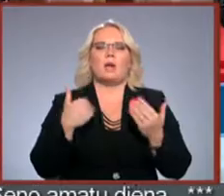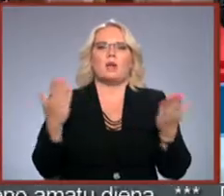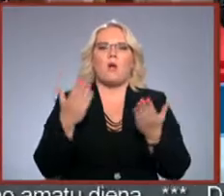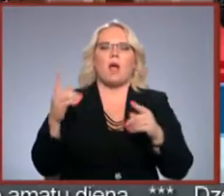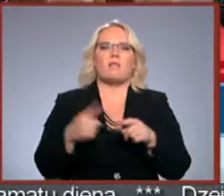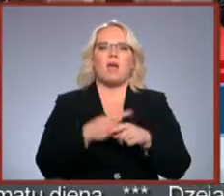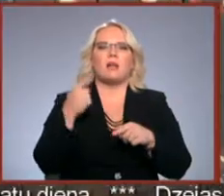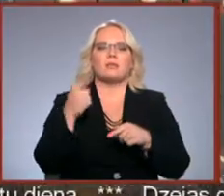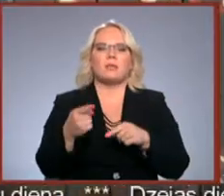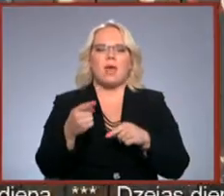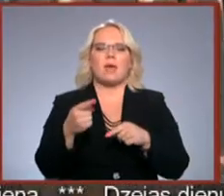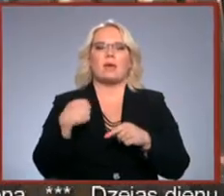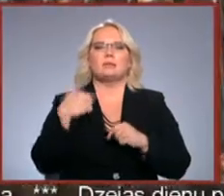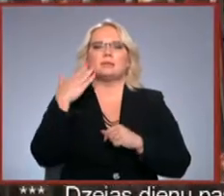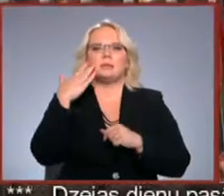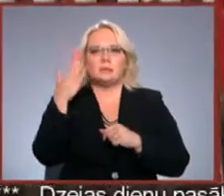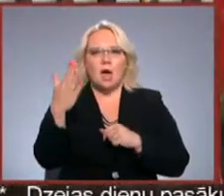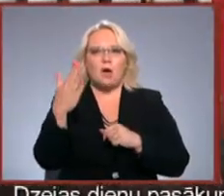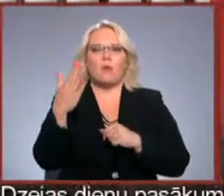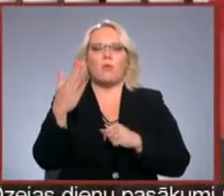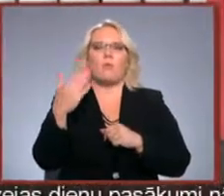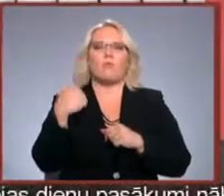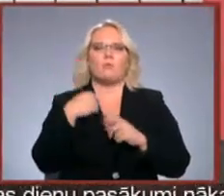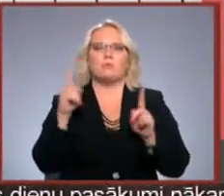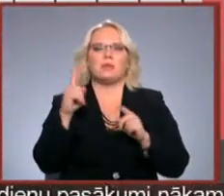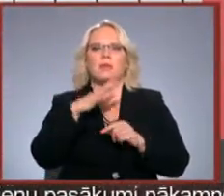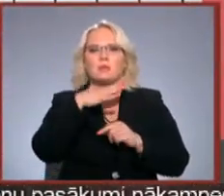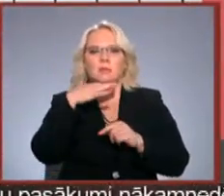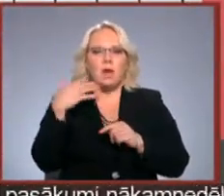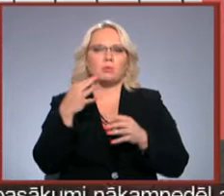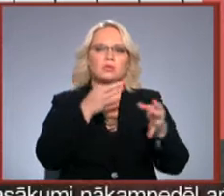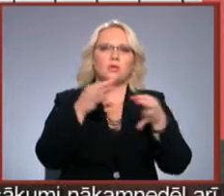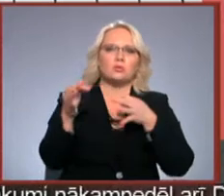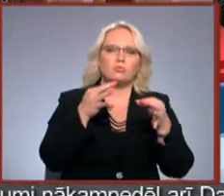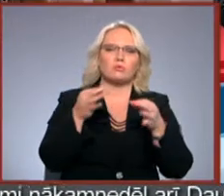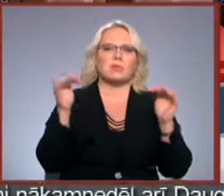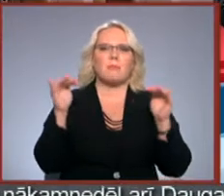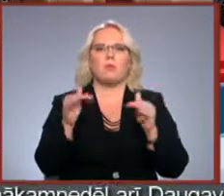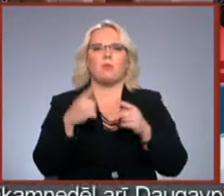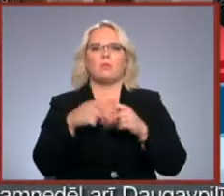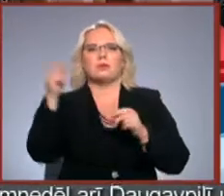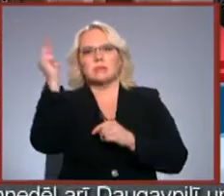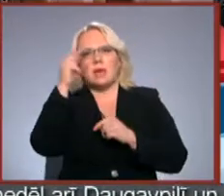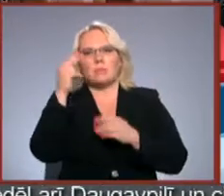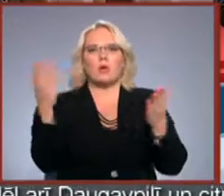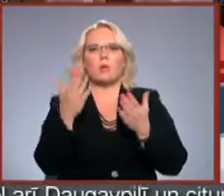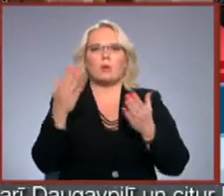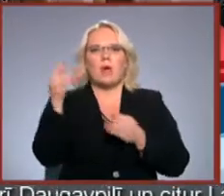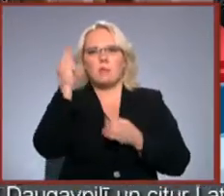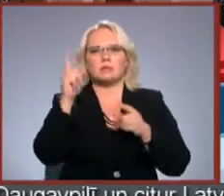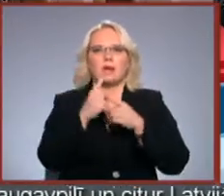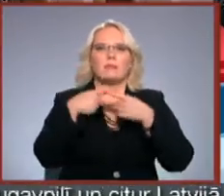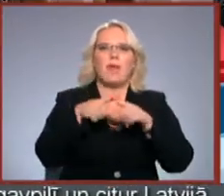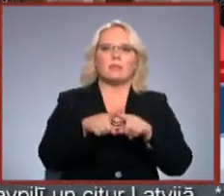vēl šeit atgriezīšu. Es, protams, ceru. Protams, mums ir gana daudz diskusiju, panēļu un semināri, kuros mēs apgūstam arī